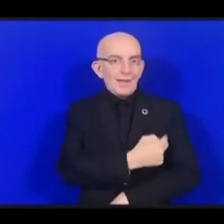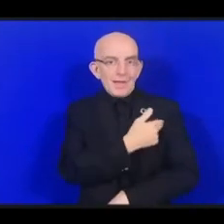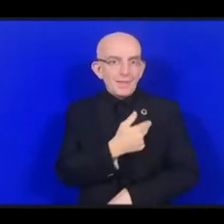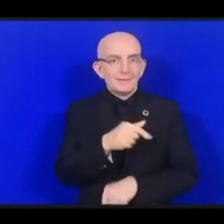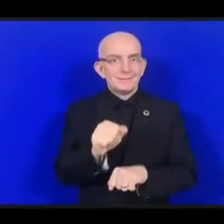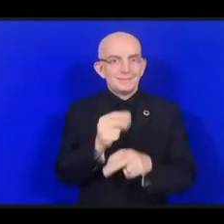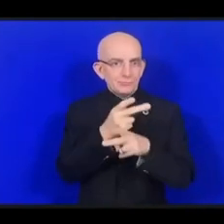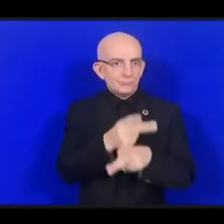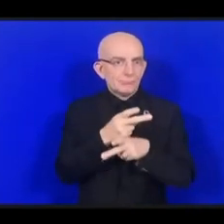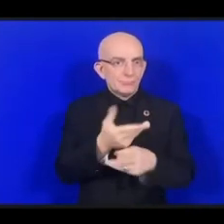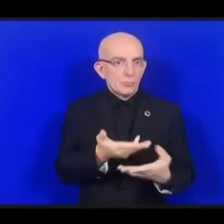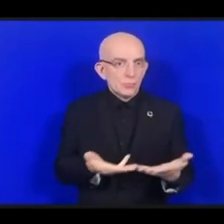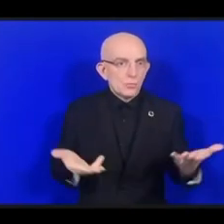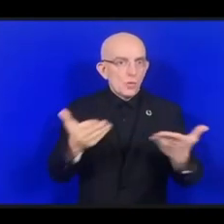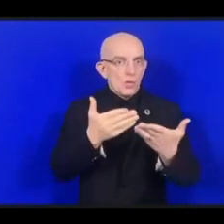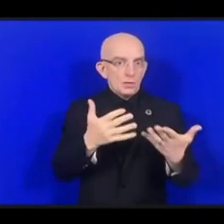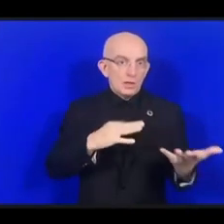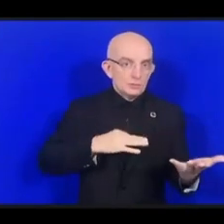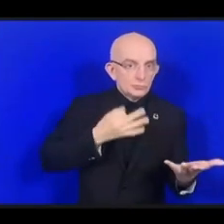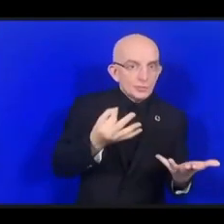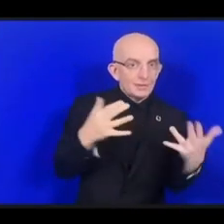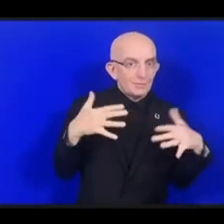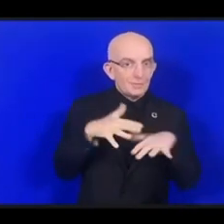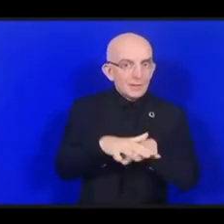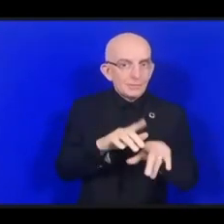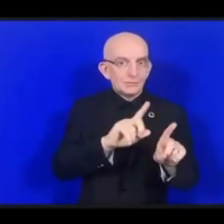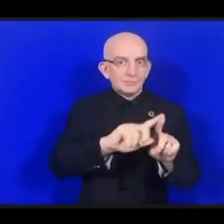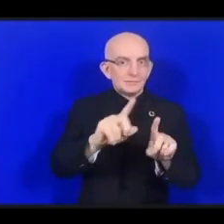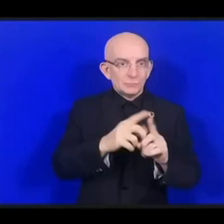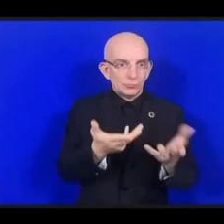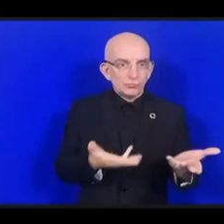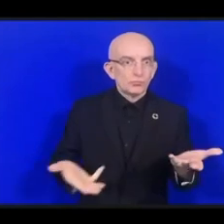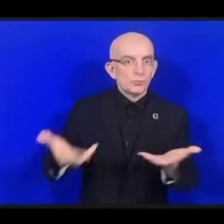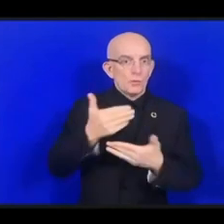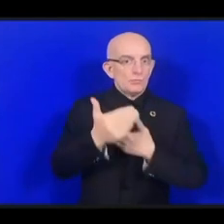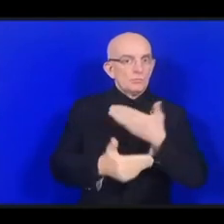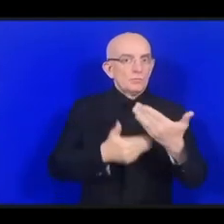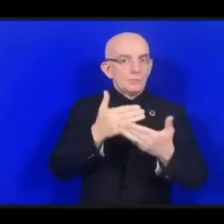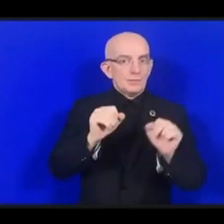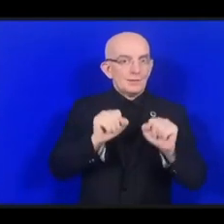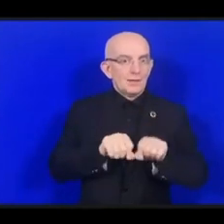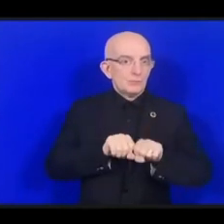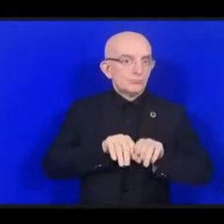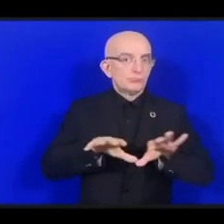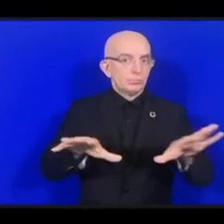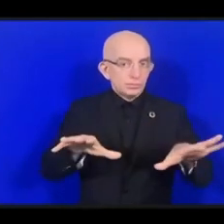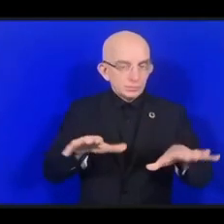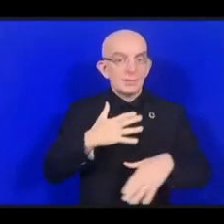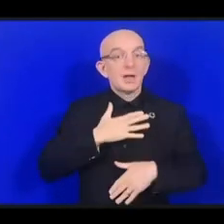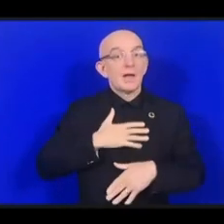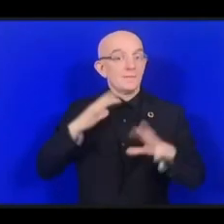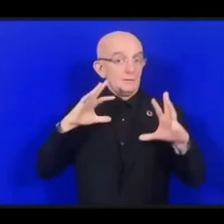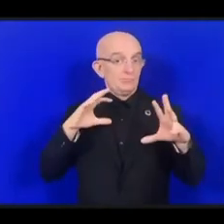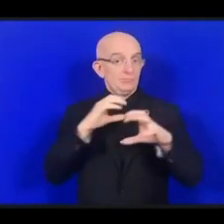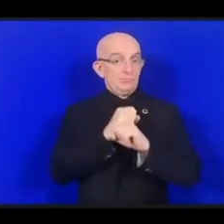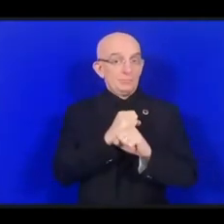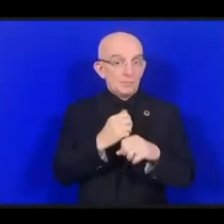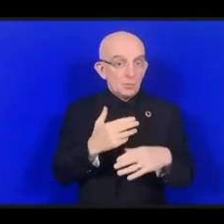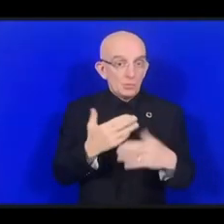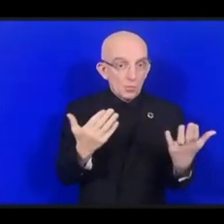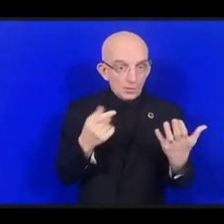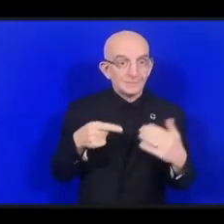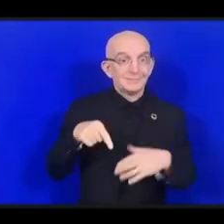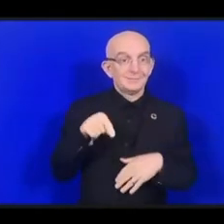для того, чтобы обеспечить цифровую грамотность всем. Я хочу в завершение